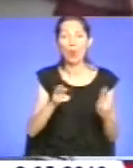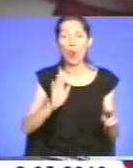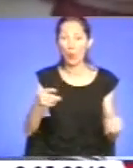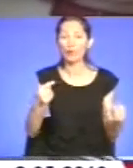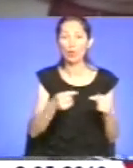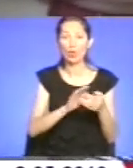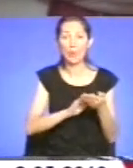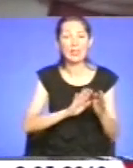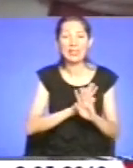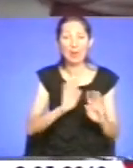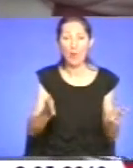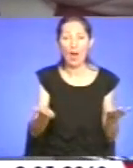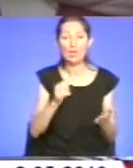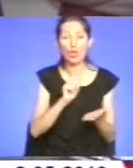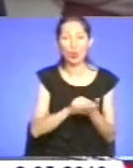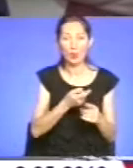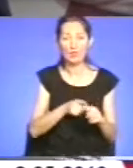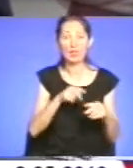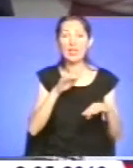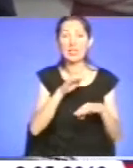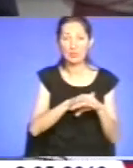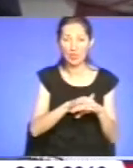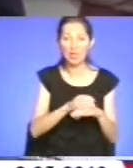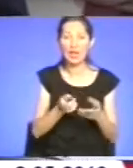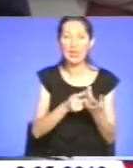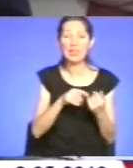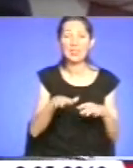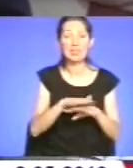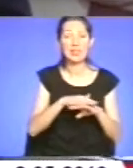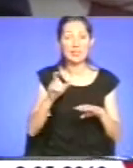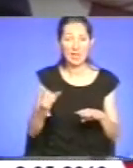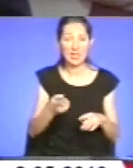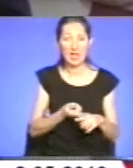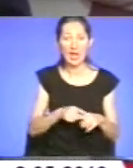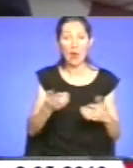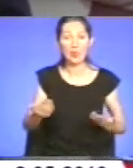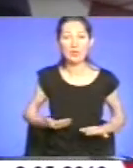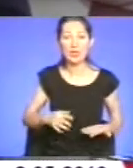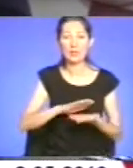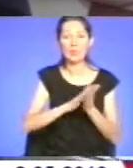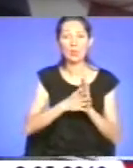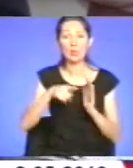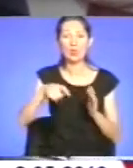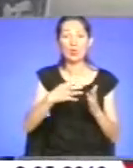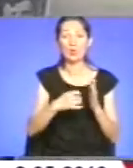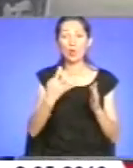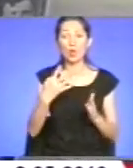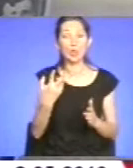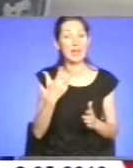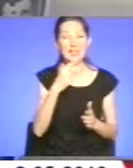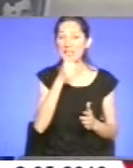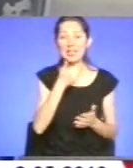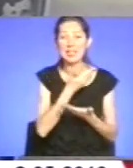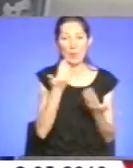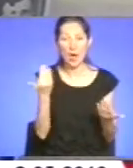але документів, які засвідчують, і кількість навселення, яка проживала станом на 1943 рік, в нас немає. Окремий